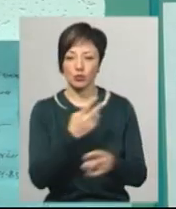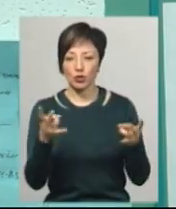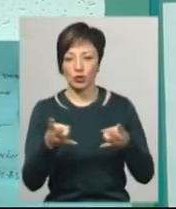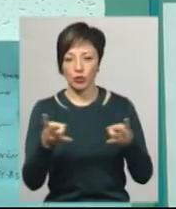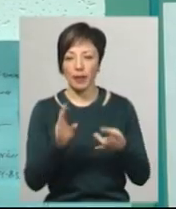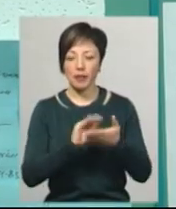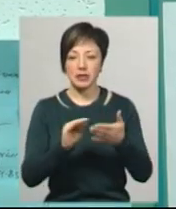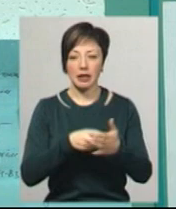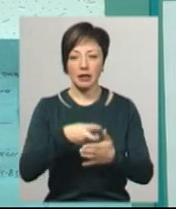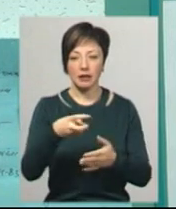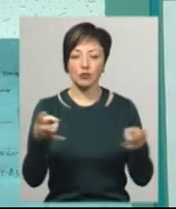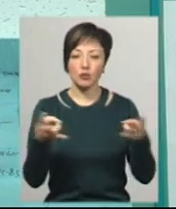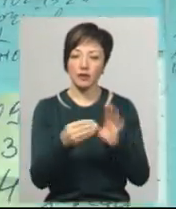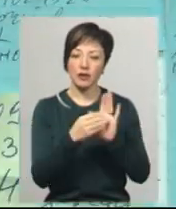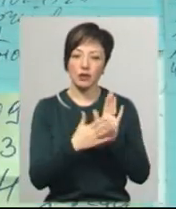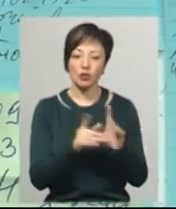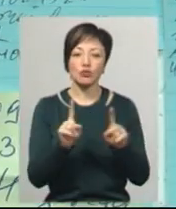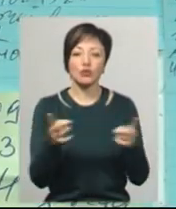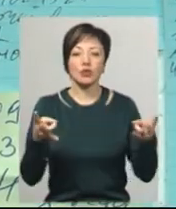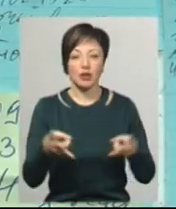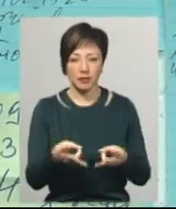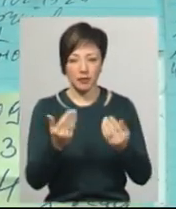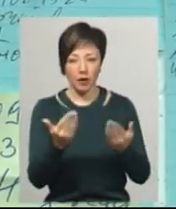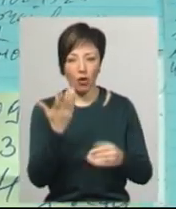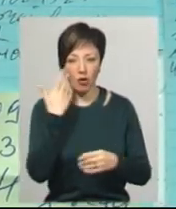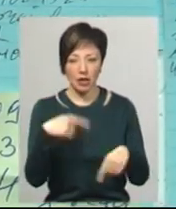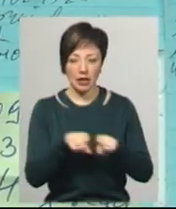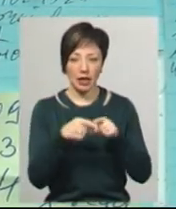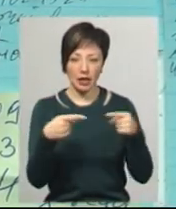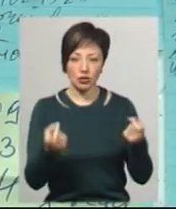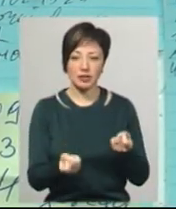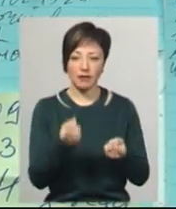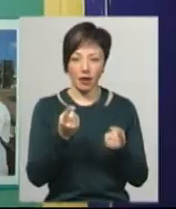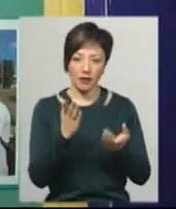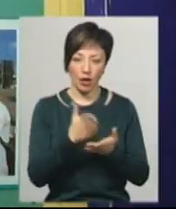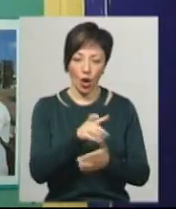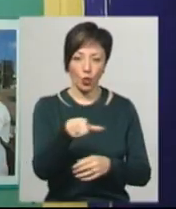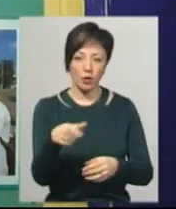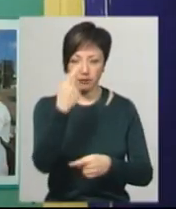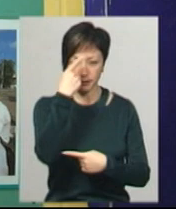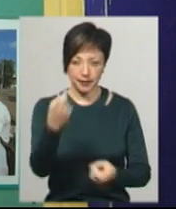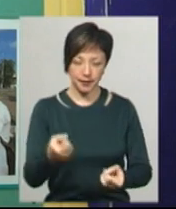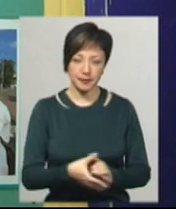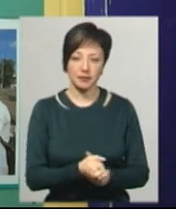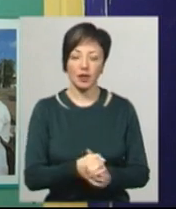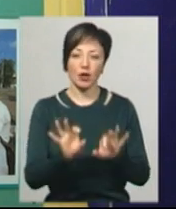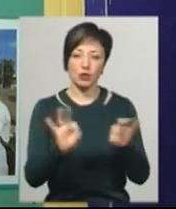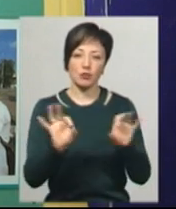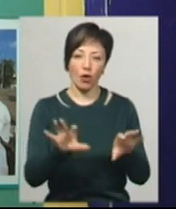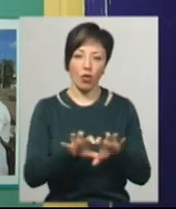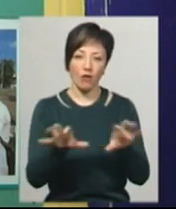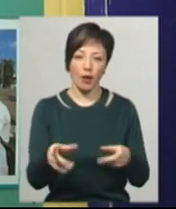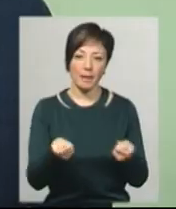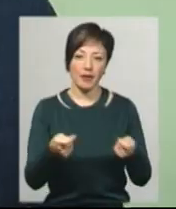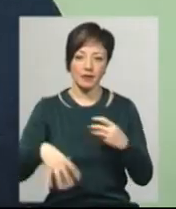можна написати лист, де необхідно вказати, чого саме потребуєш. Коли такі речі з'являються у наявності, людям про це повідомляють. Розповідає голова